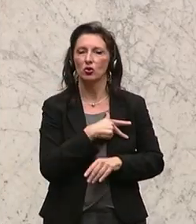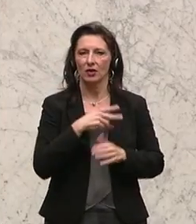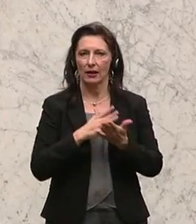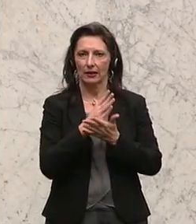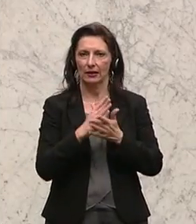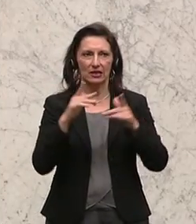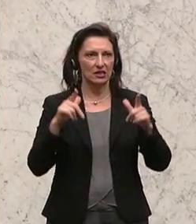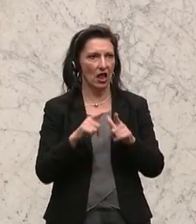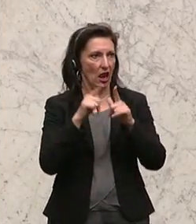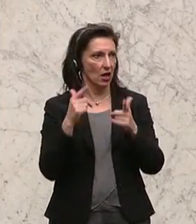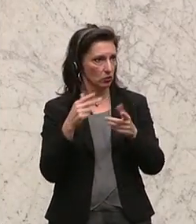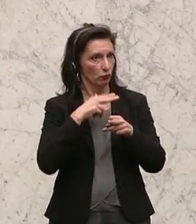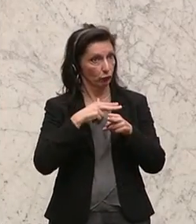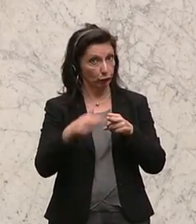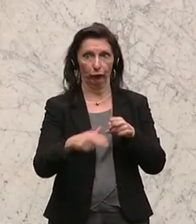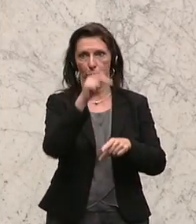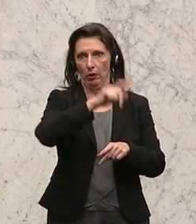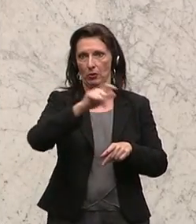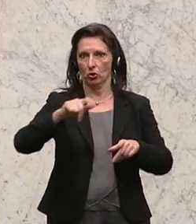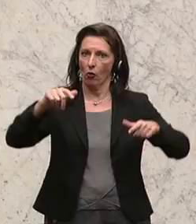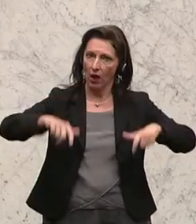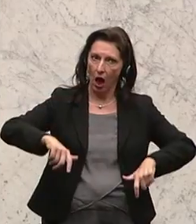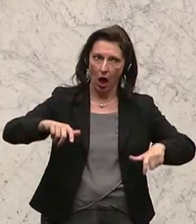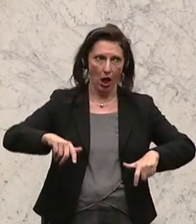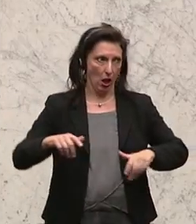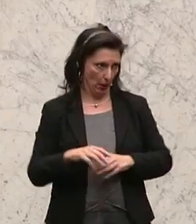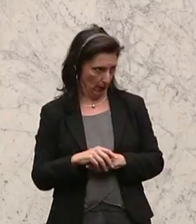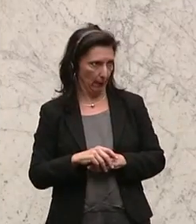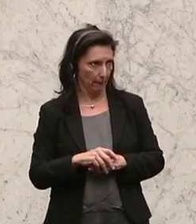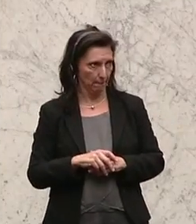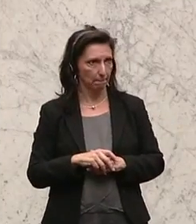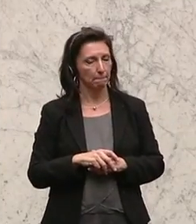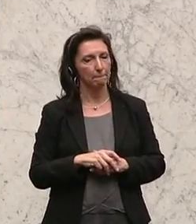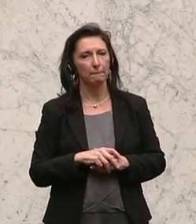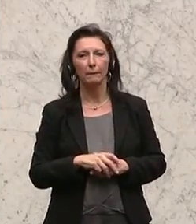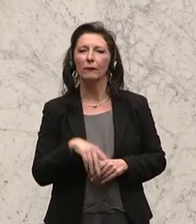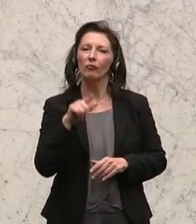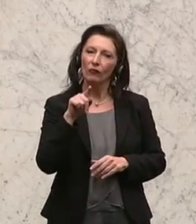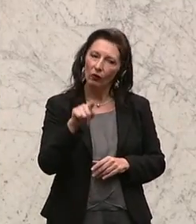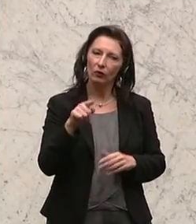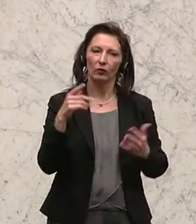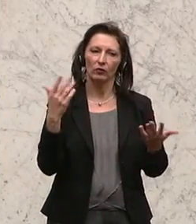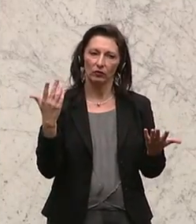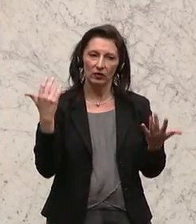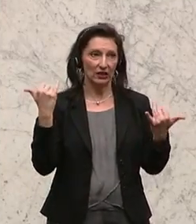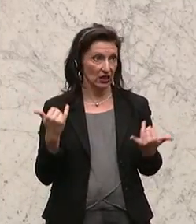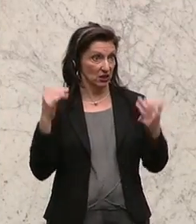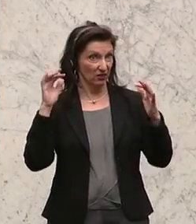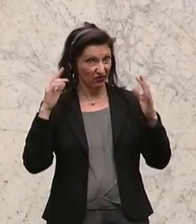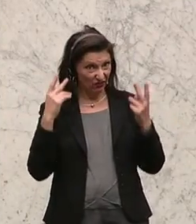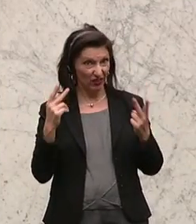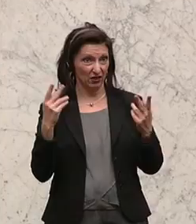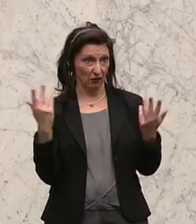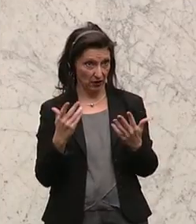für ältere und pflegebedürftige Personen in Österreich genannt. Und genau in diesem Sinn wäre es zielführend und wichtig,